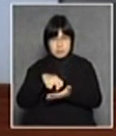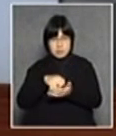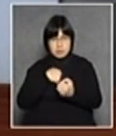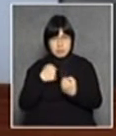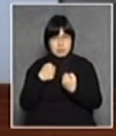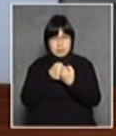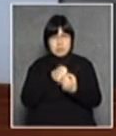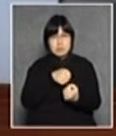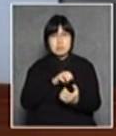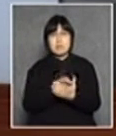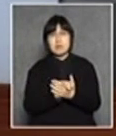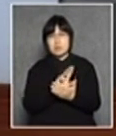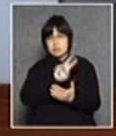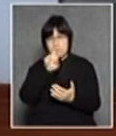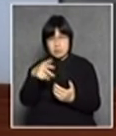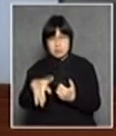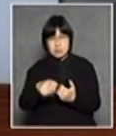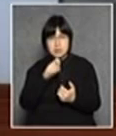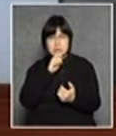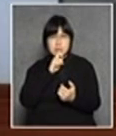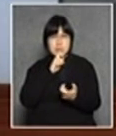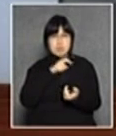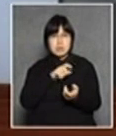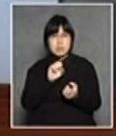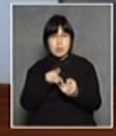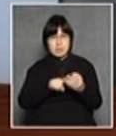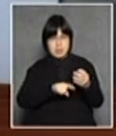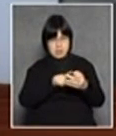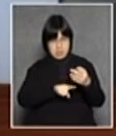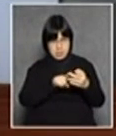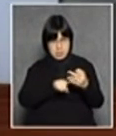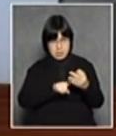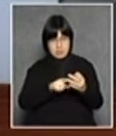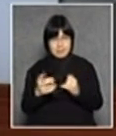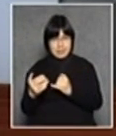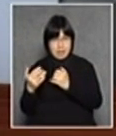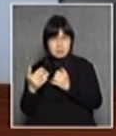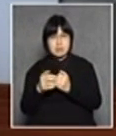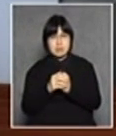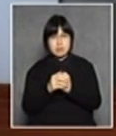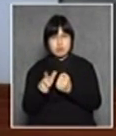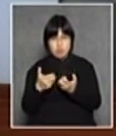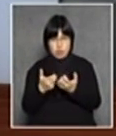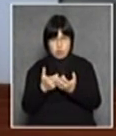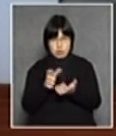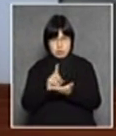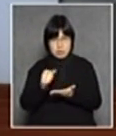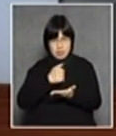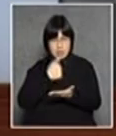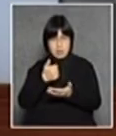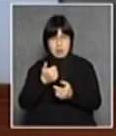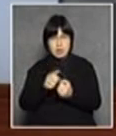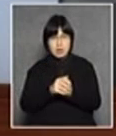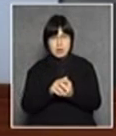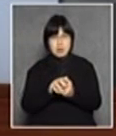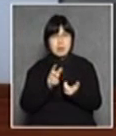我剛才看到有同事說迪卡爾他當然是一個數學家微跡分之